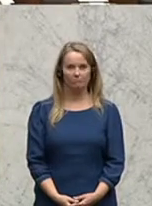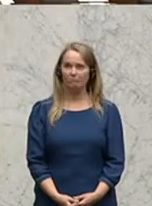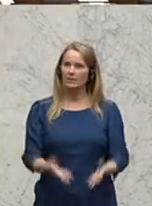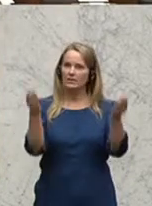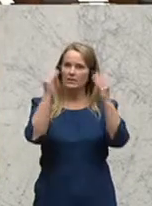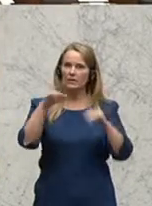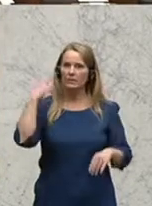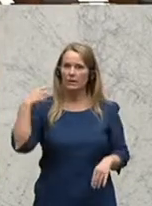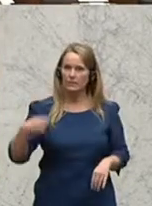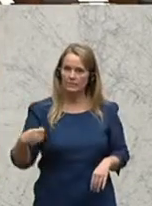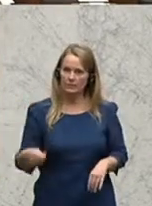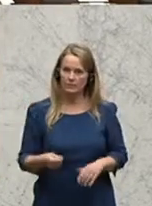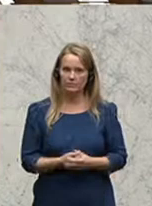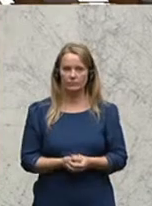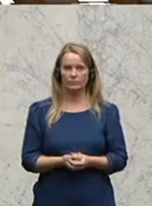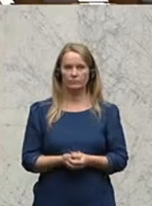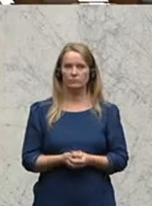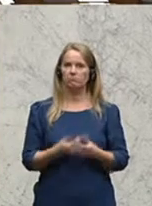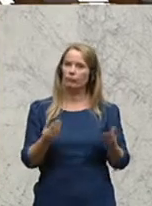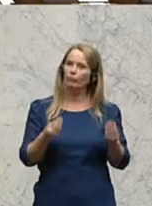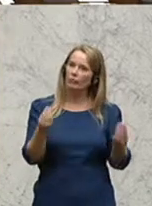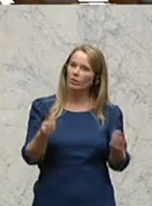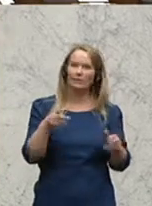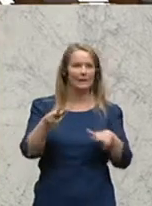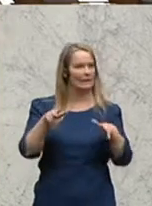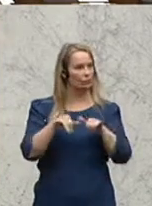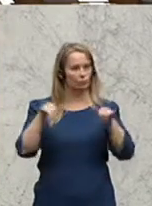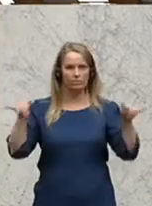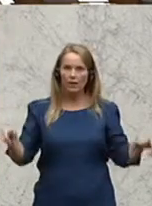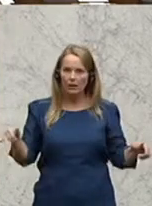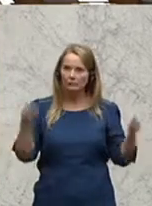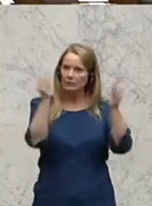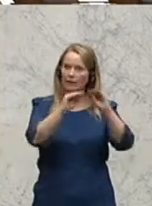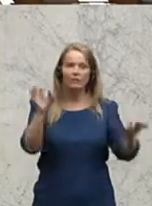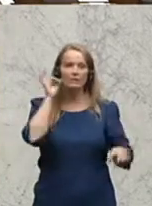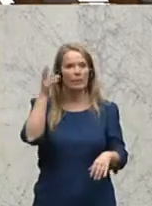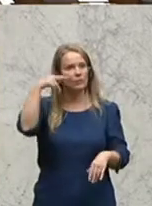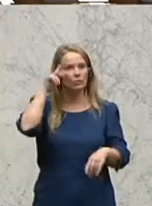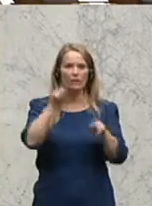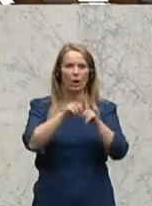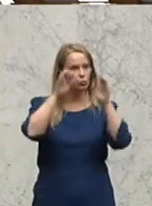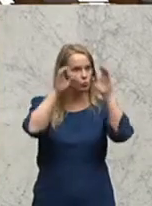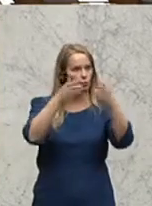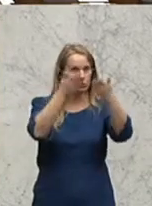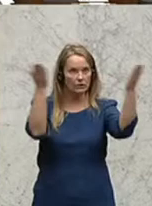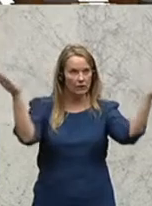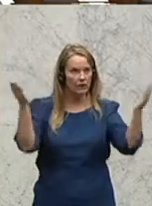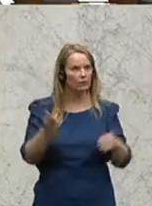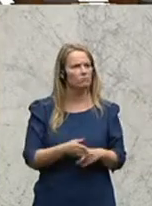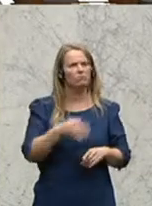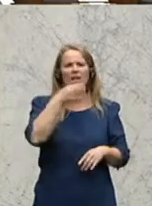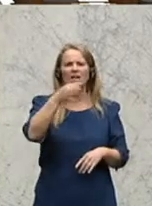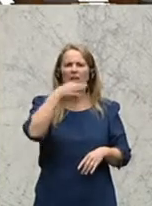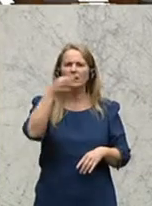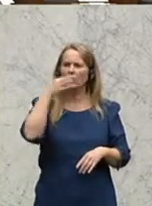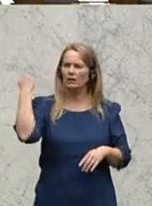Sehr geehrter Herr Präsident, verehrte Regierungsbank, meine sehr verehrten Damen und Herren, auch unter den Zusehern, ich glaube nach all den Reden